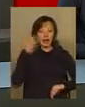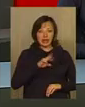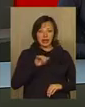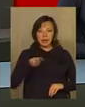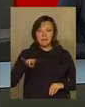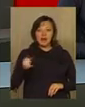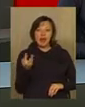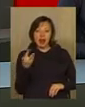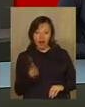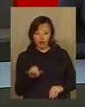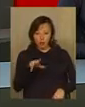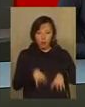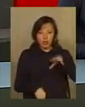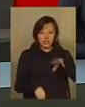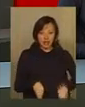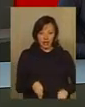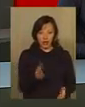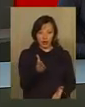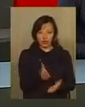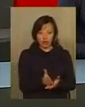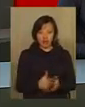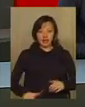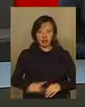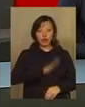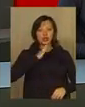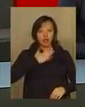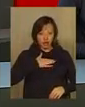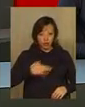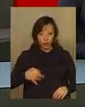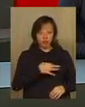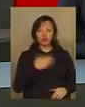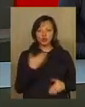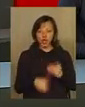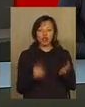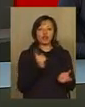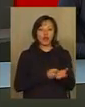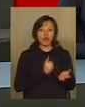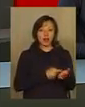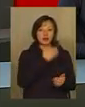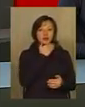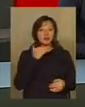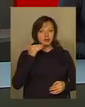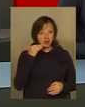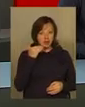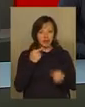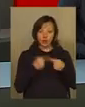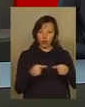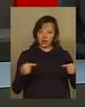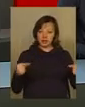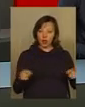І те, що поселення трипільців розташувалися і на території нашої області, уже доведено численними артефактами.